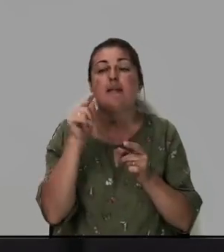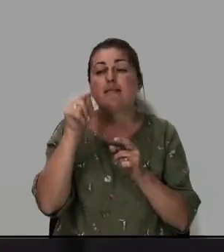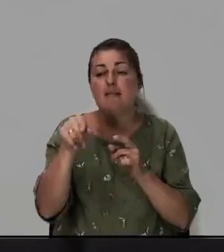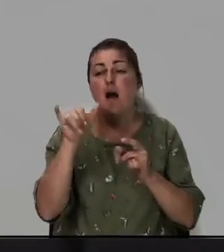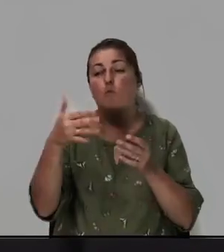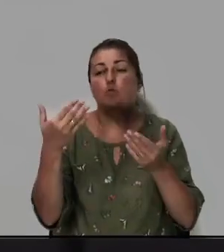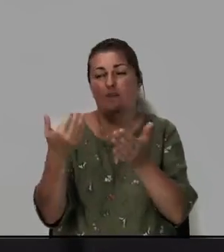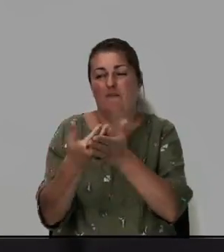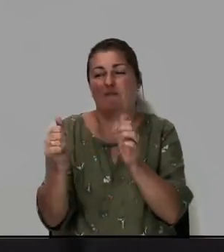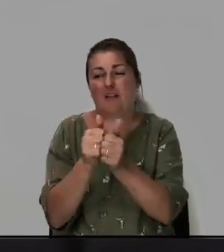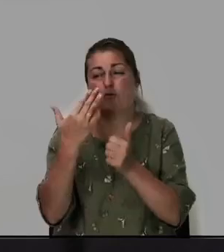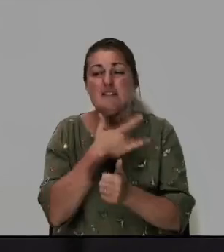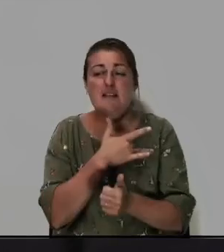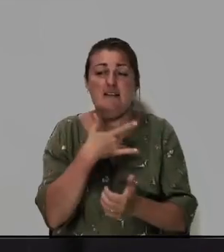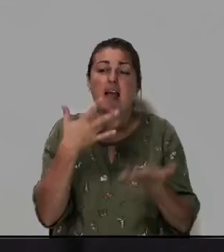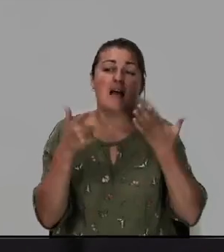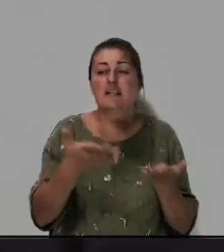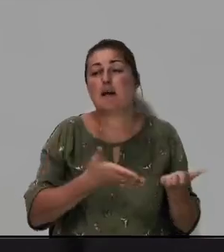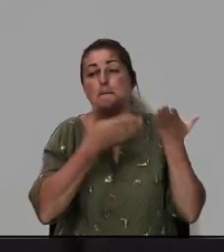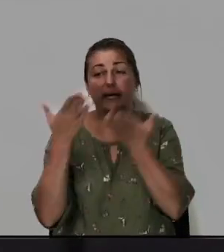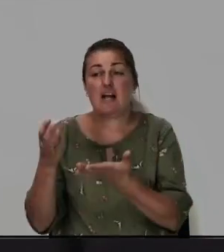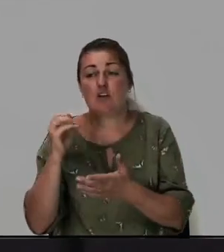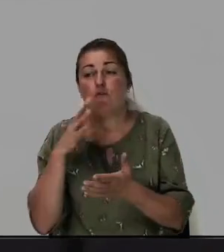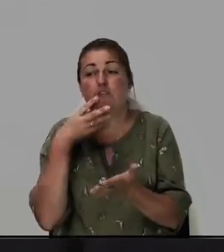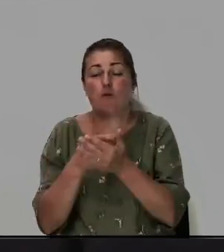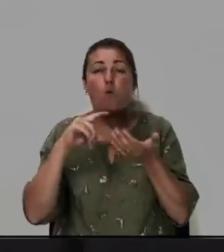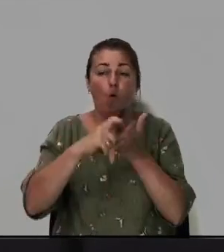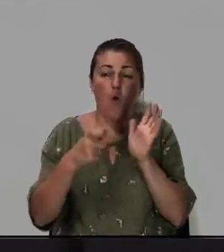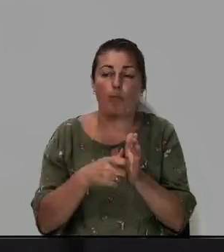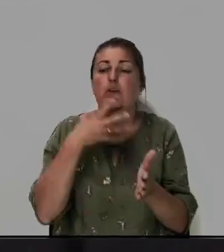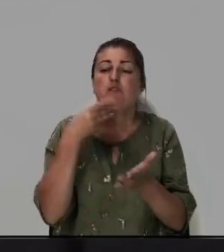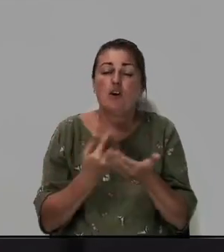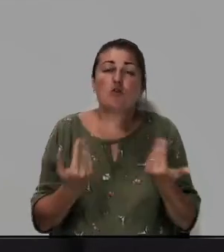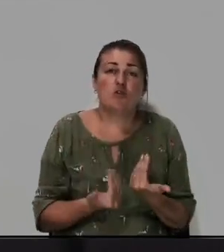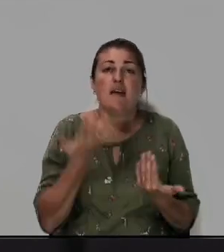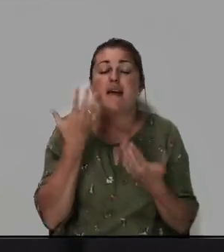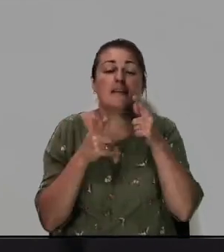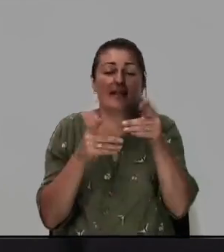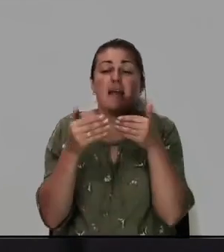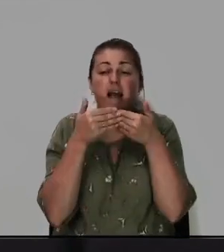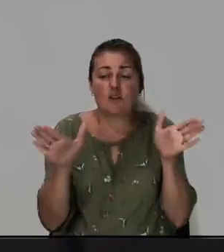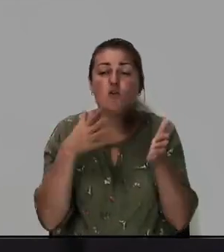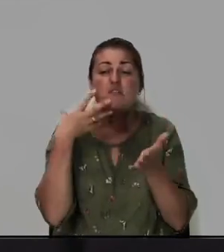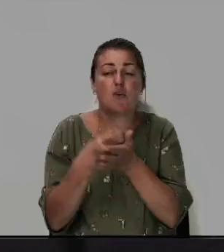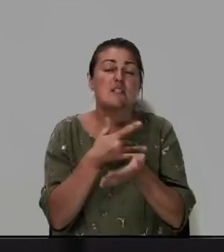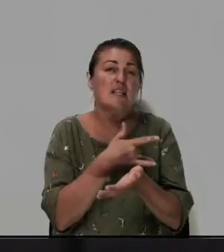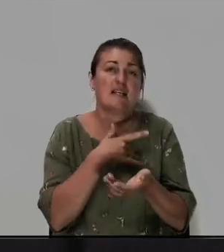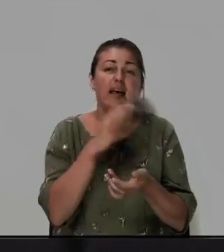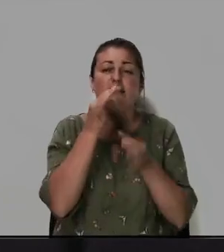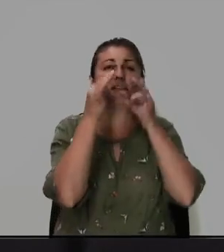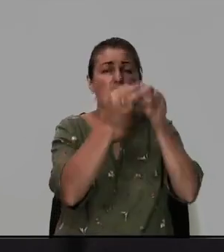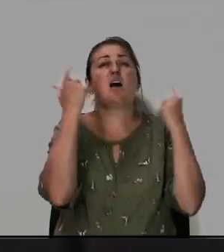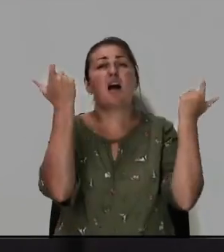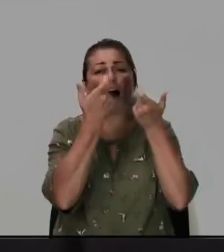у твоего сердца. И если ты пригласишь его в свою комнату, в свою жизнь, если ты откроешь свое сердце и скажешь,